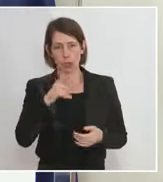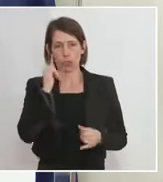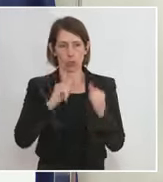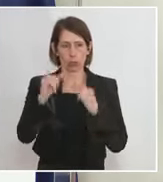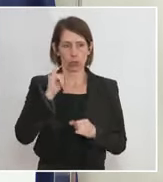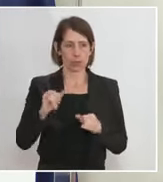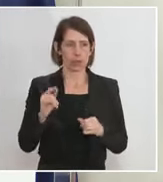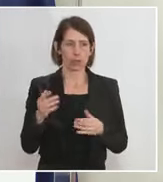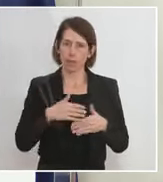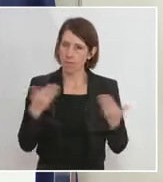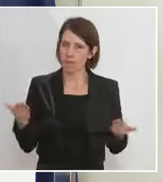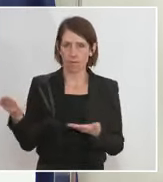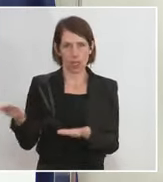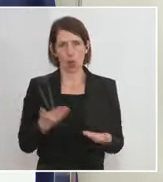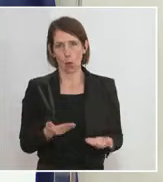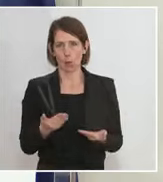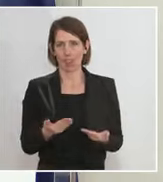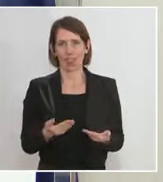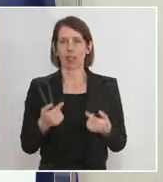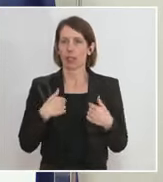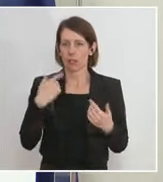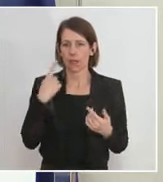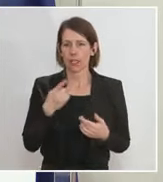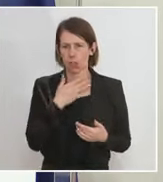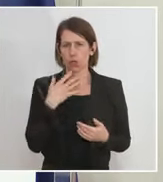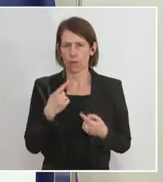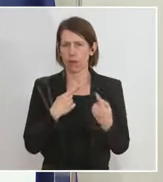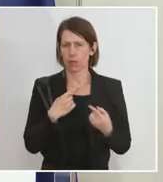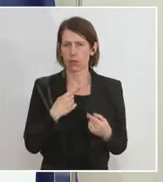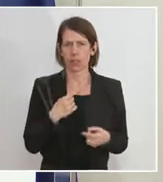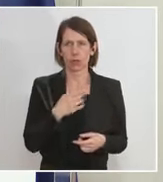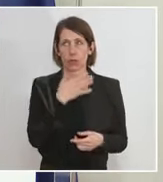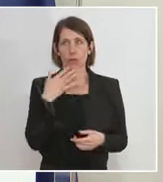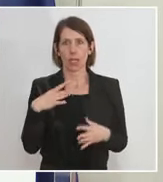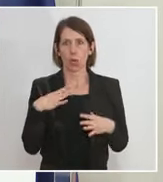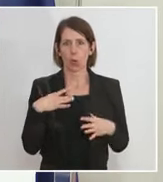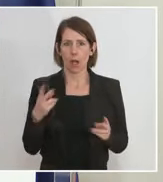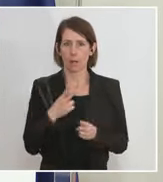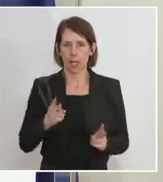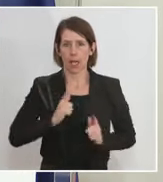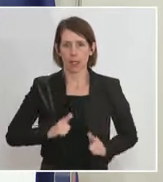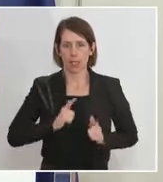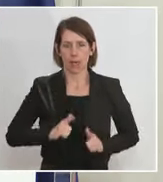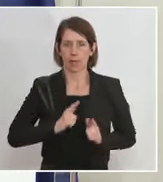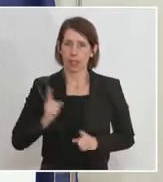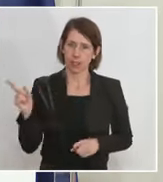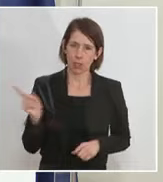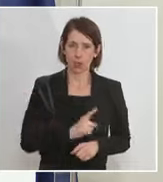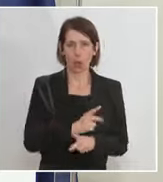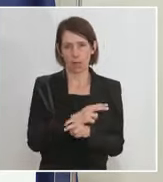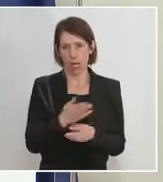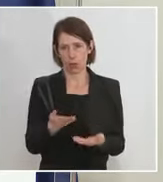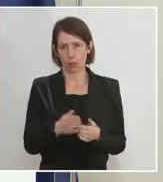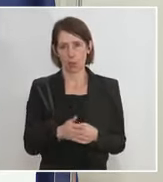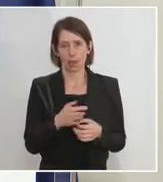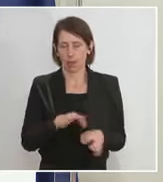Und wir freuen uns auch schon darauf. Ich weiß selbst aus vielen Gesprächen, dass es viele Urlauber gibt, die es gar nicht mehr erwarten können. das ist auch gut